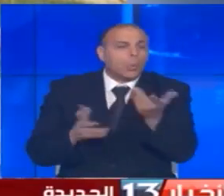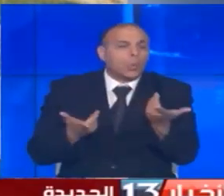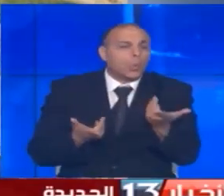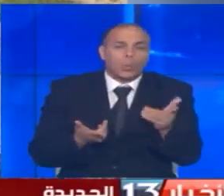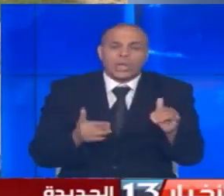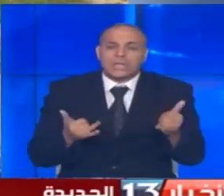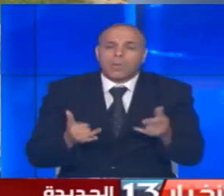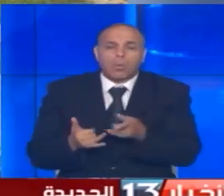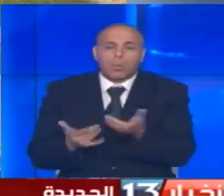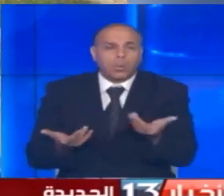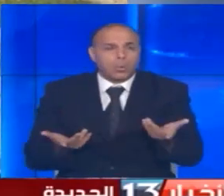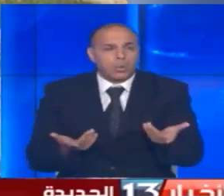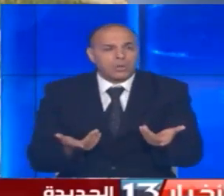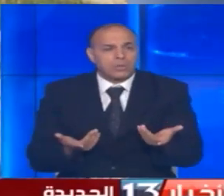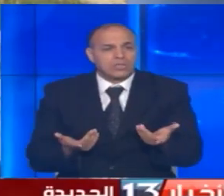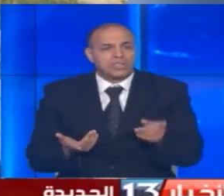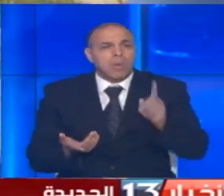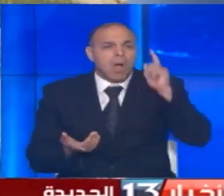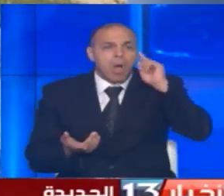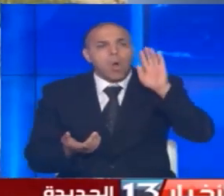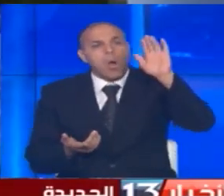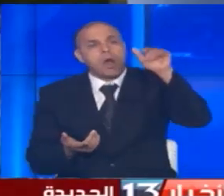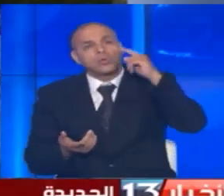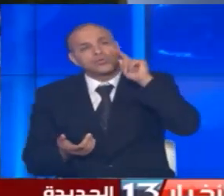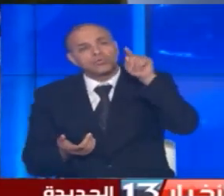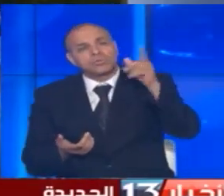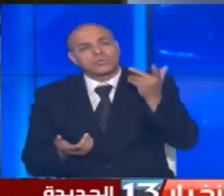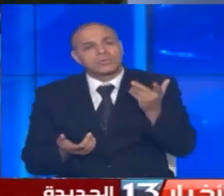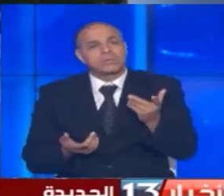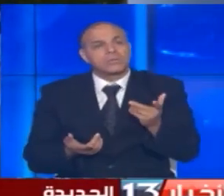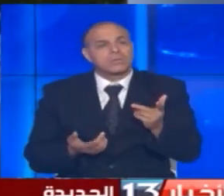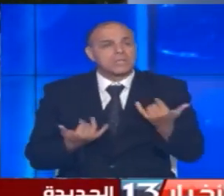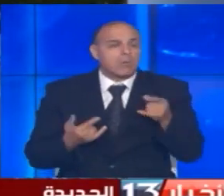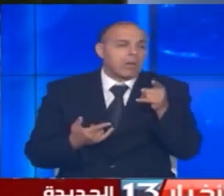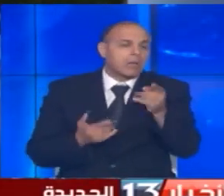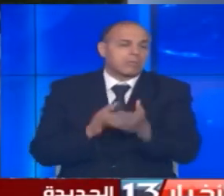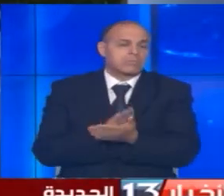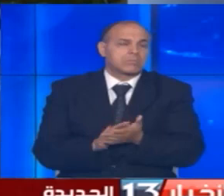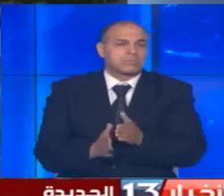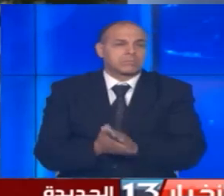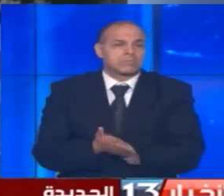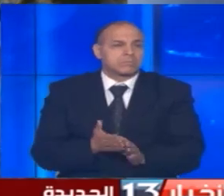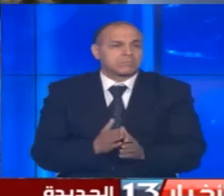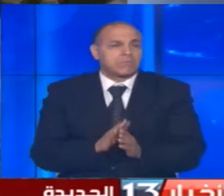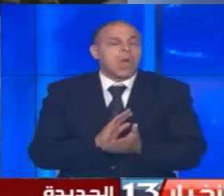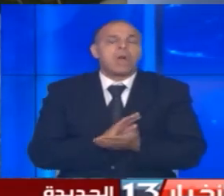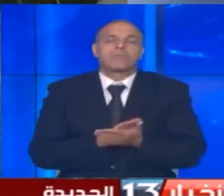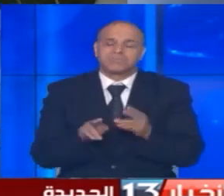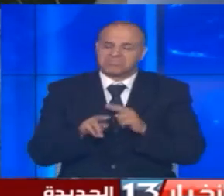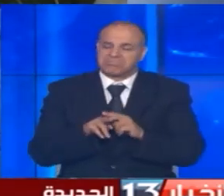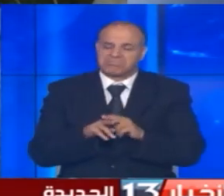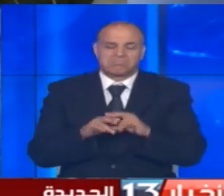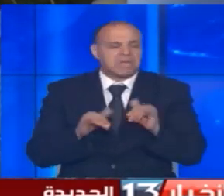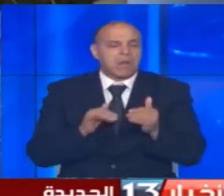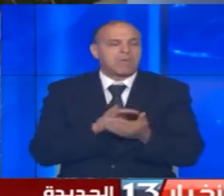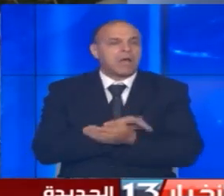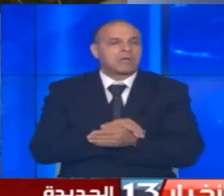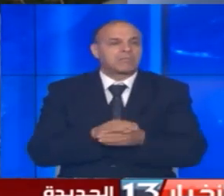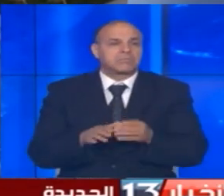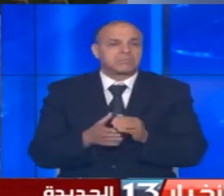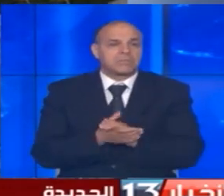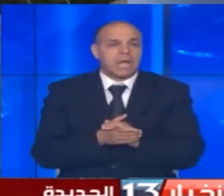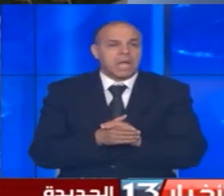تتفرد تطلقنا نتلعو دي ممو غادي نتقول له هادي كاي ما عندكم شوين تمشي وين تدور فميش حد شاي لمو